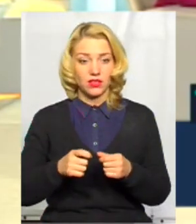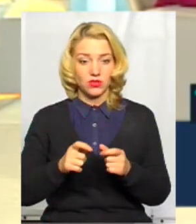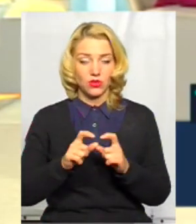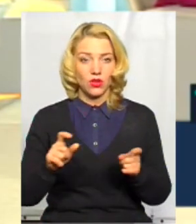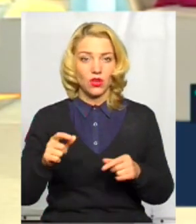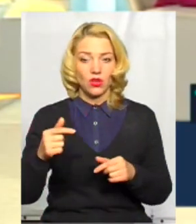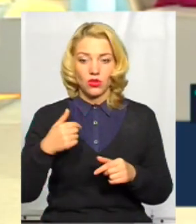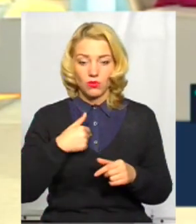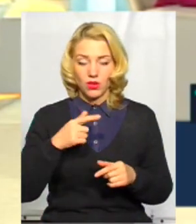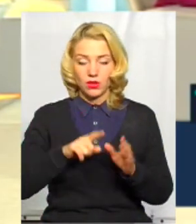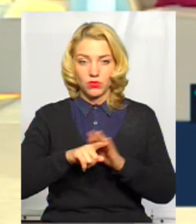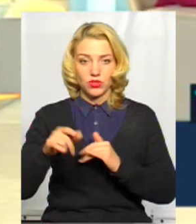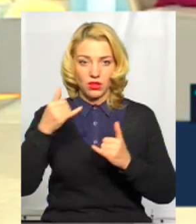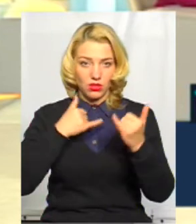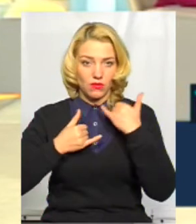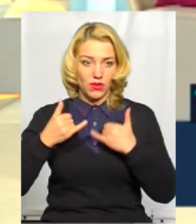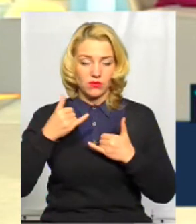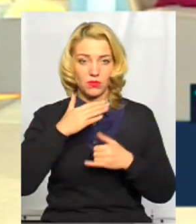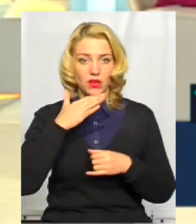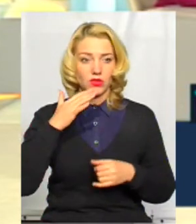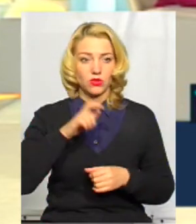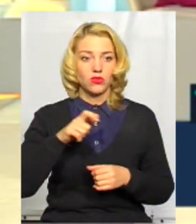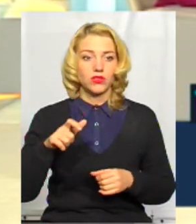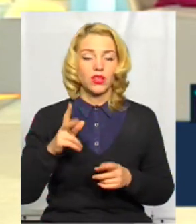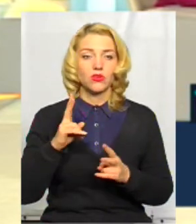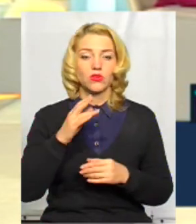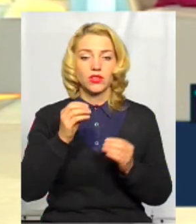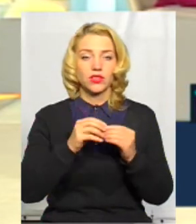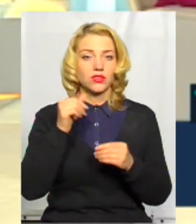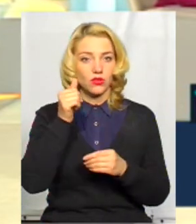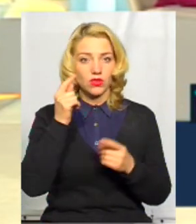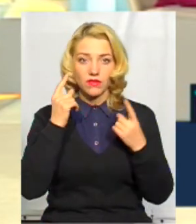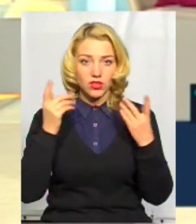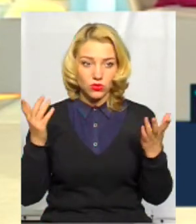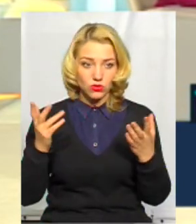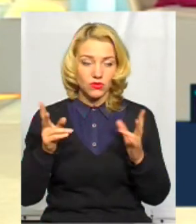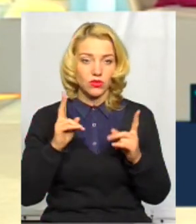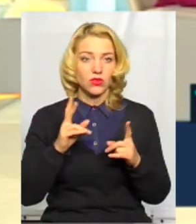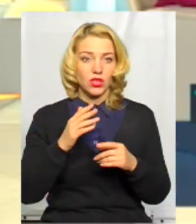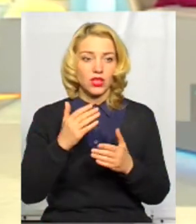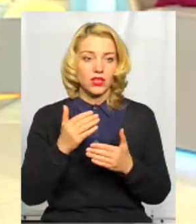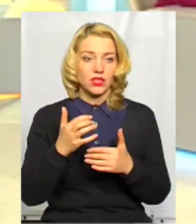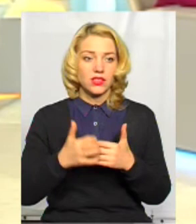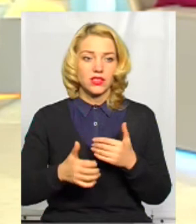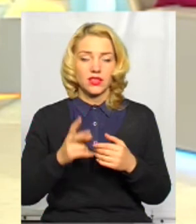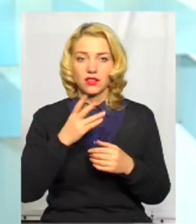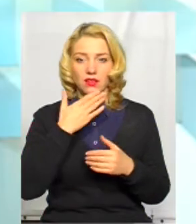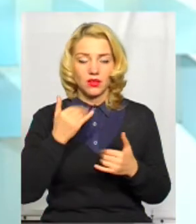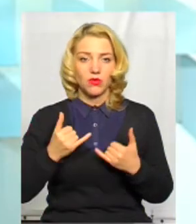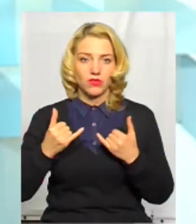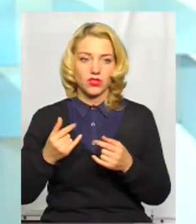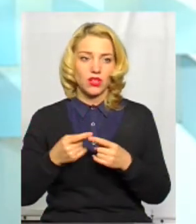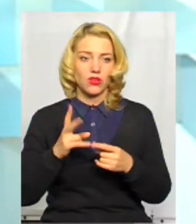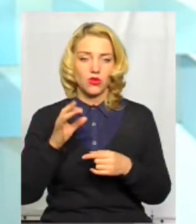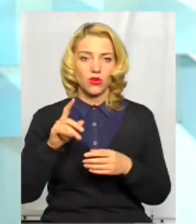телефонувати багато людей, до речі, і тих, кого я 10 років не чув, і тих, кого серед них багато, кого я і не поважаю, але вони